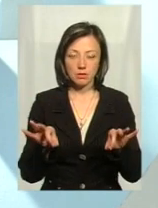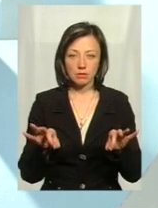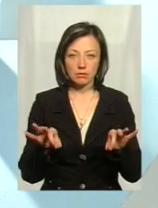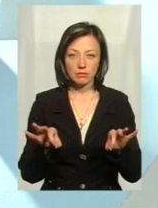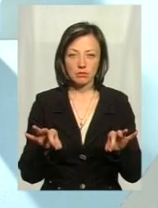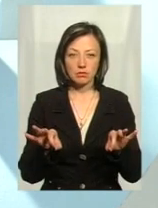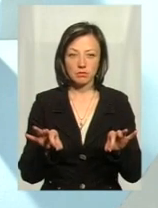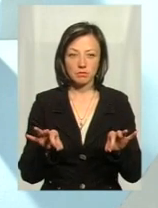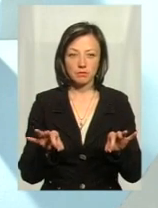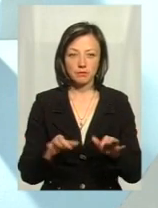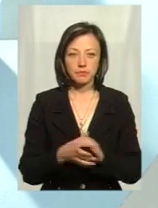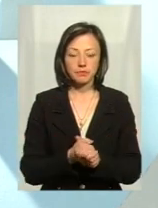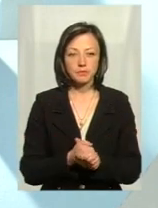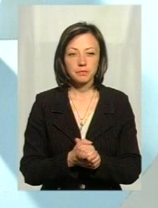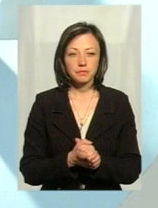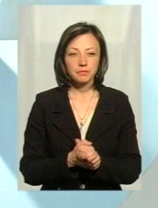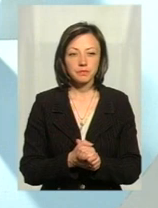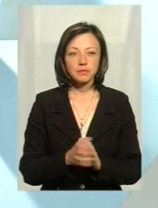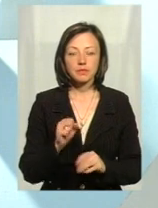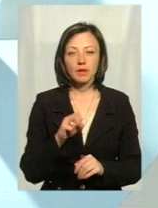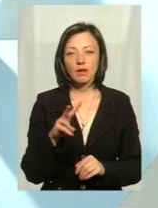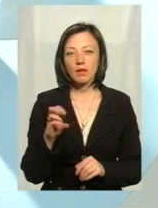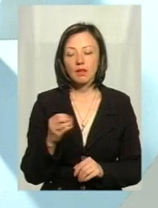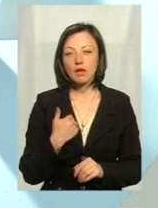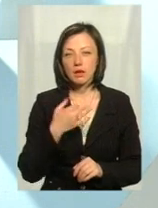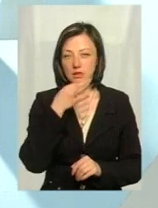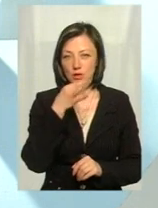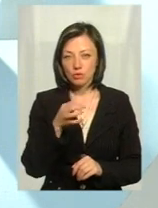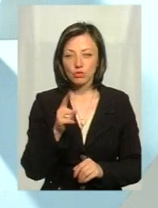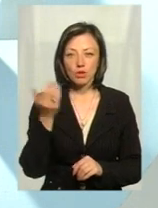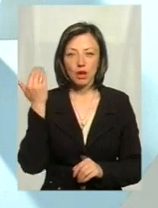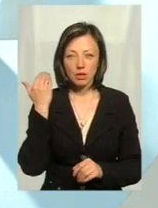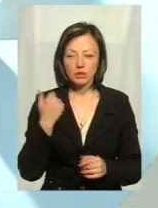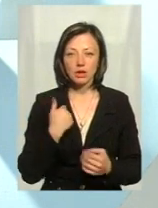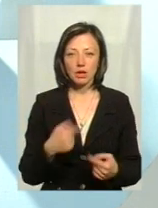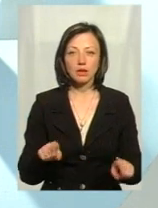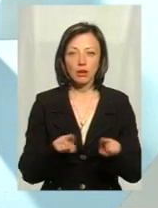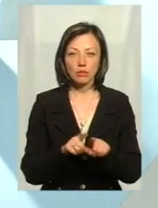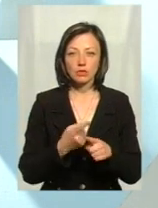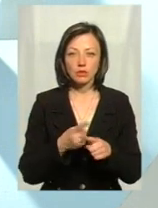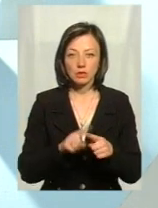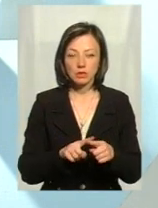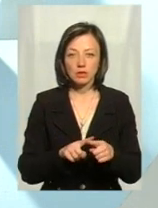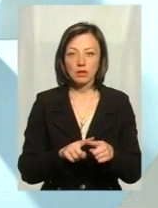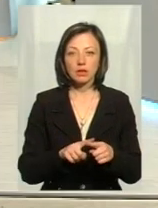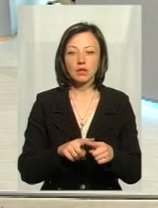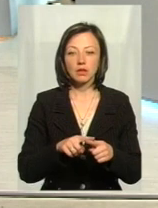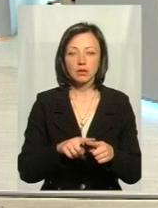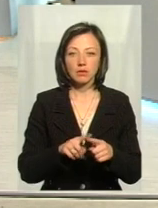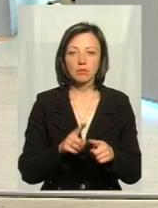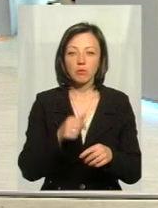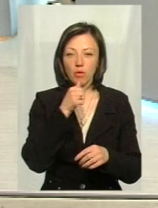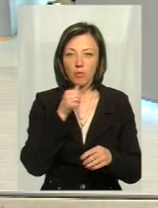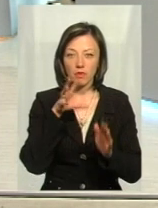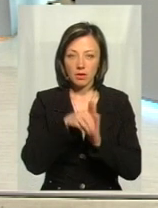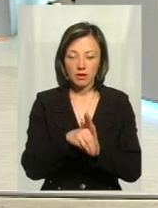щоб легалізувалися. Але я скажу вам, що раніше я також цю практику проваджував, і в Каменці